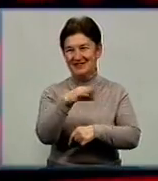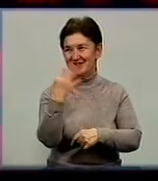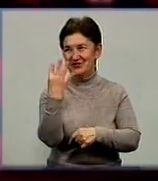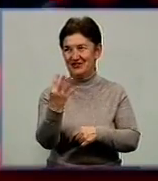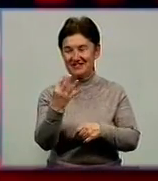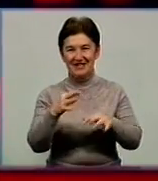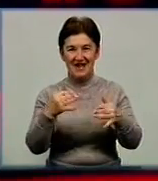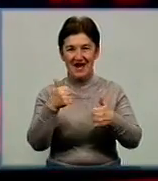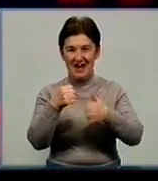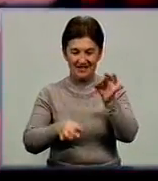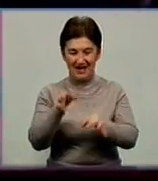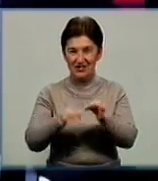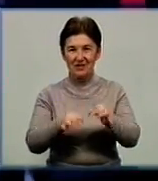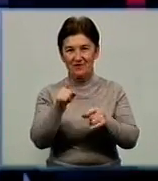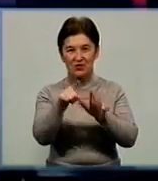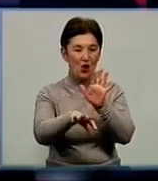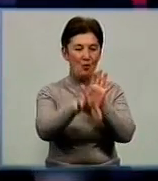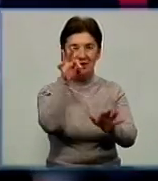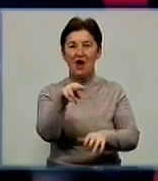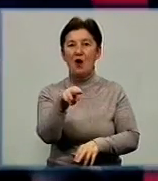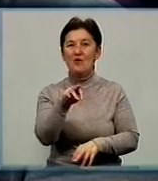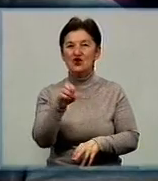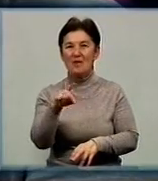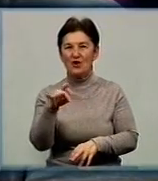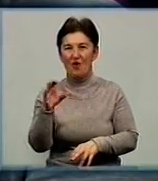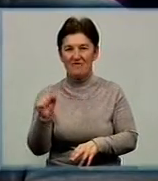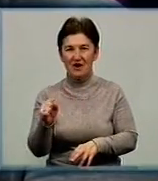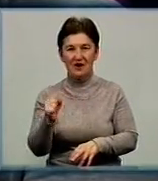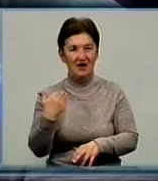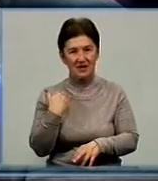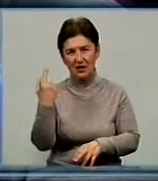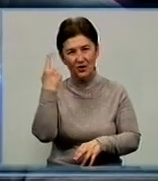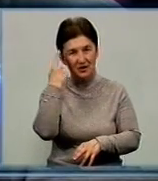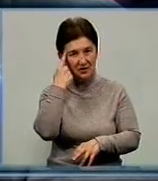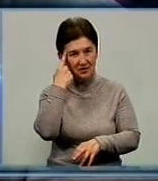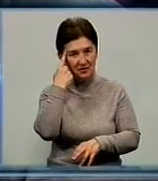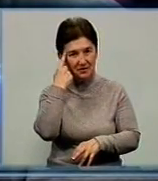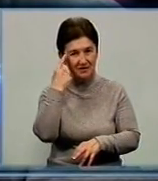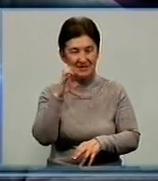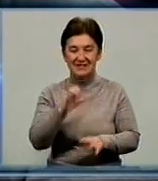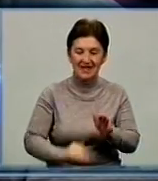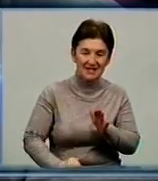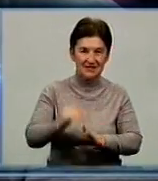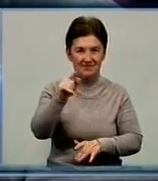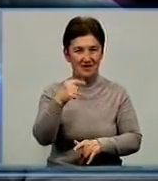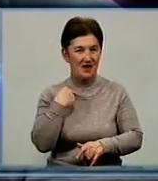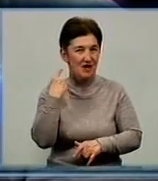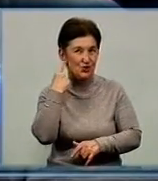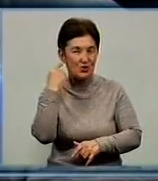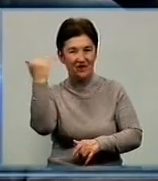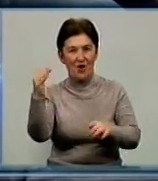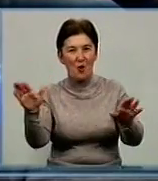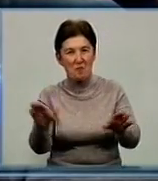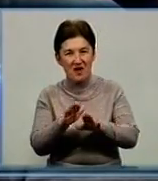тренери «Голосу країни». Владислав обрав Олександра Пономарьова. Він був моїм кумиром з самого дитинства. Я слугав пісню Олександра